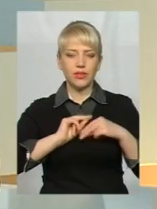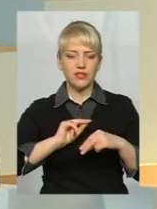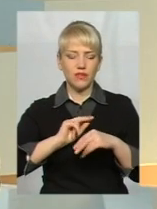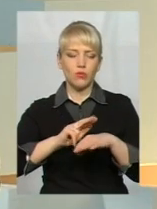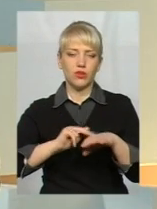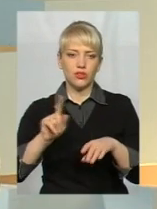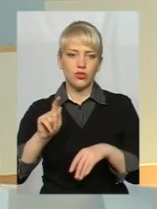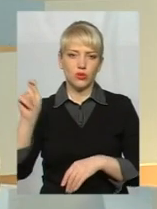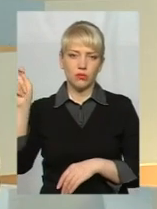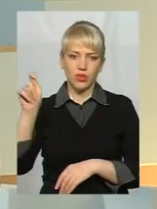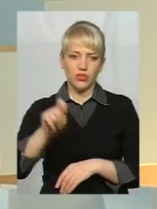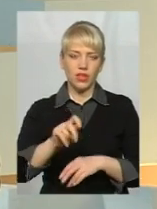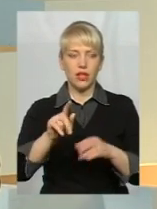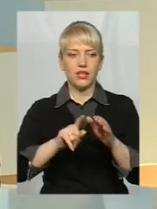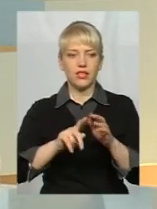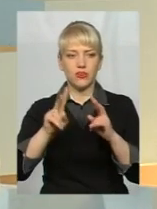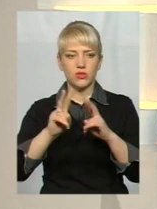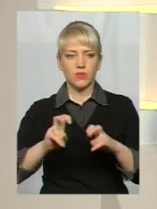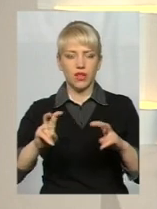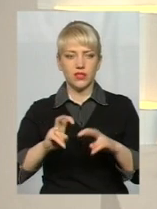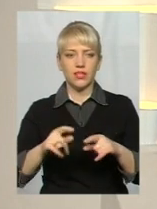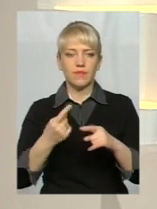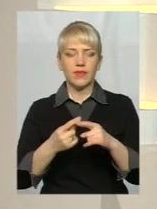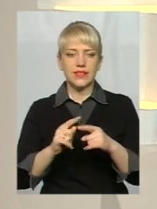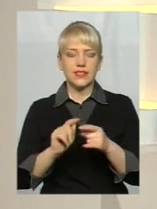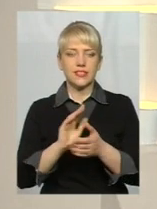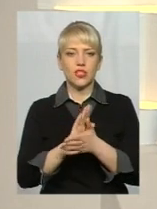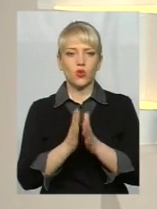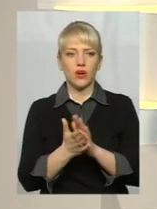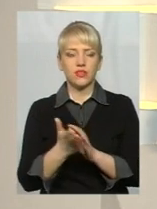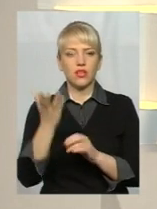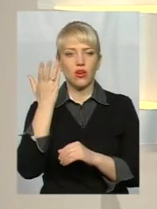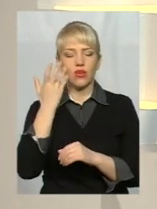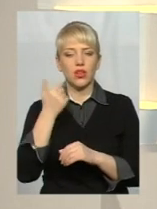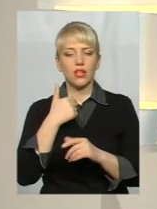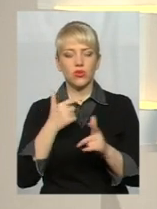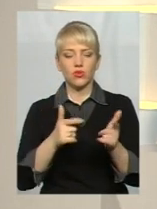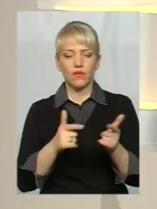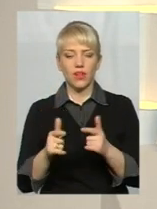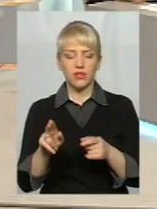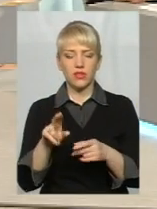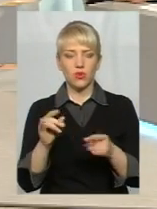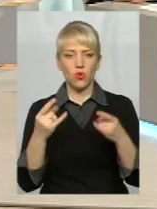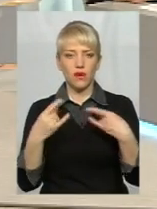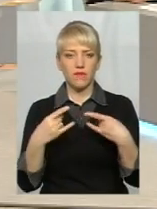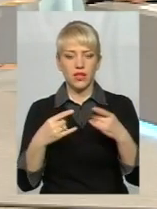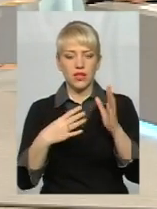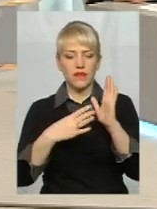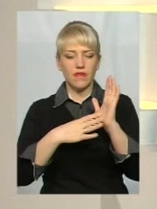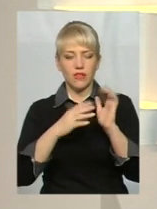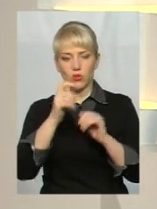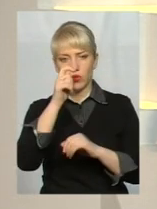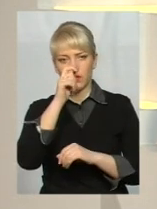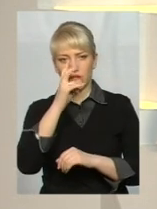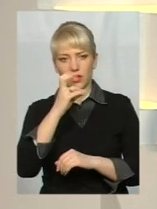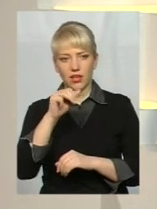приїжджали і розбиралися в даній ситуації. До речі, я коли готувалася до ефіру, це про останні випадки, 9 квітня в Нетішенні,